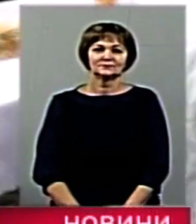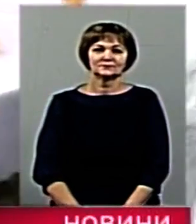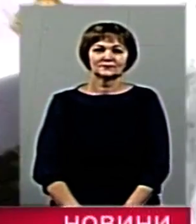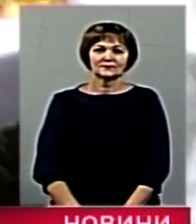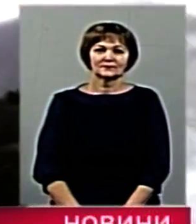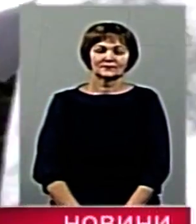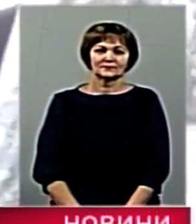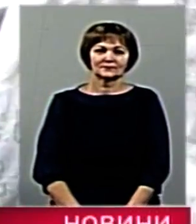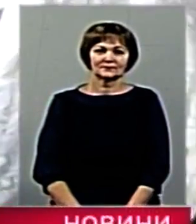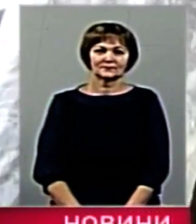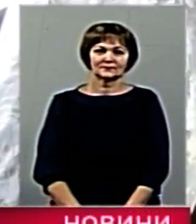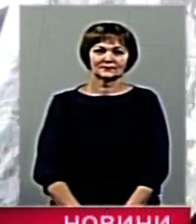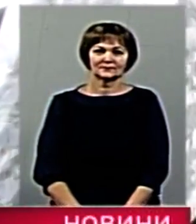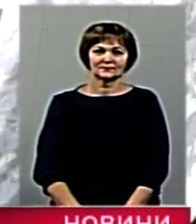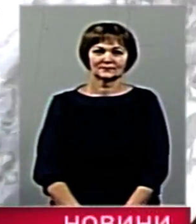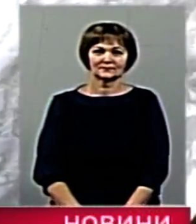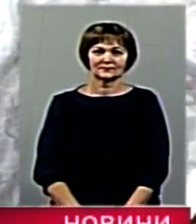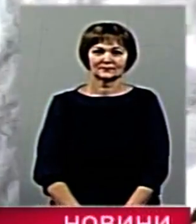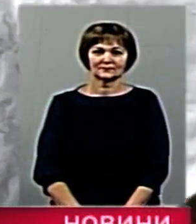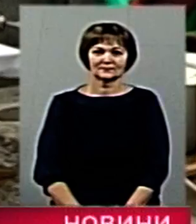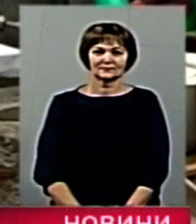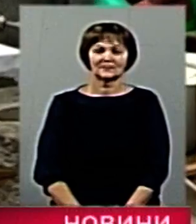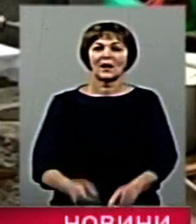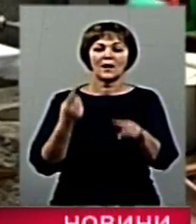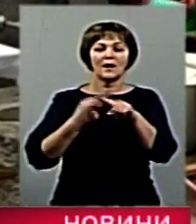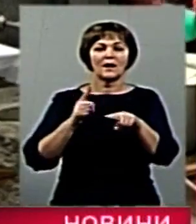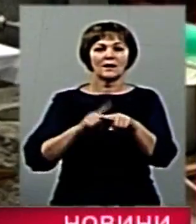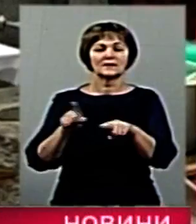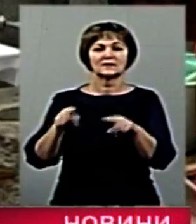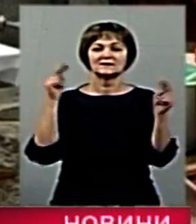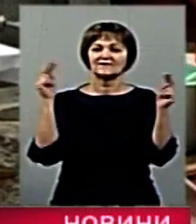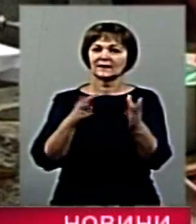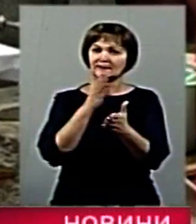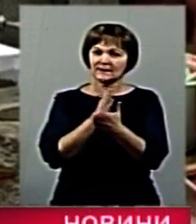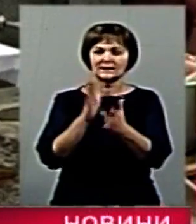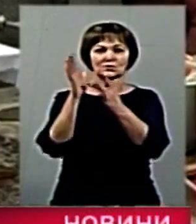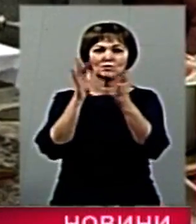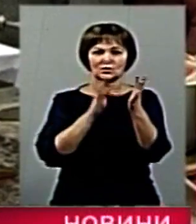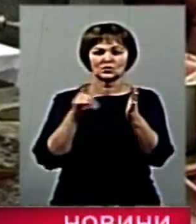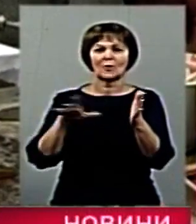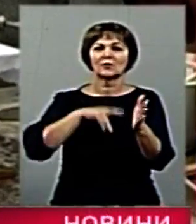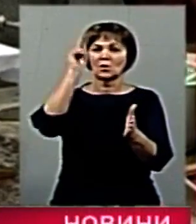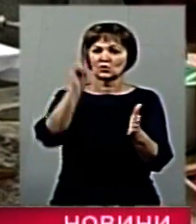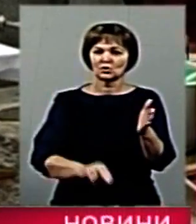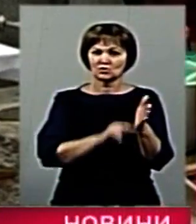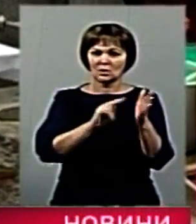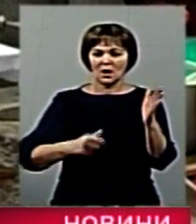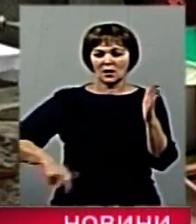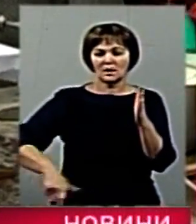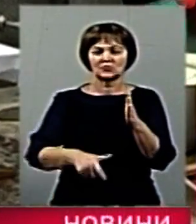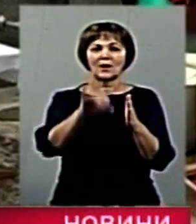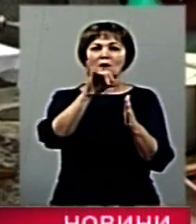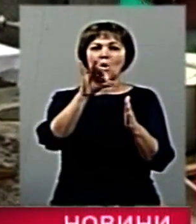поголос засвідчив про те. Освідування цього, що сам Ісус Христос охрестився в річці Єордані,